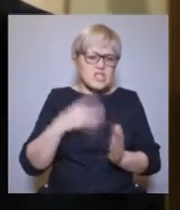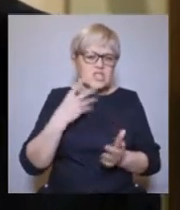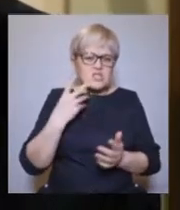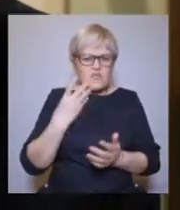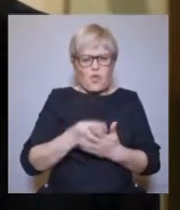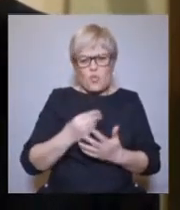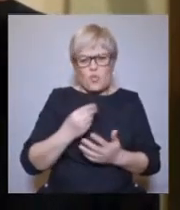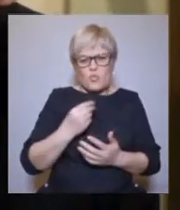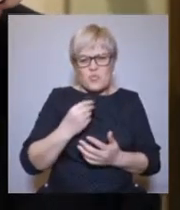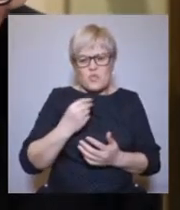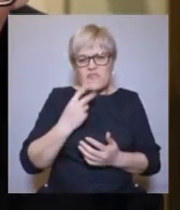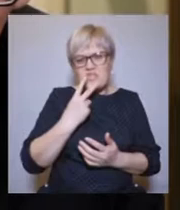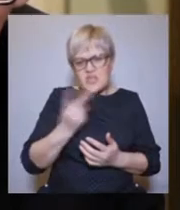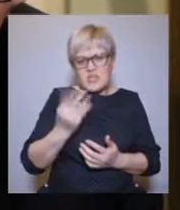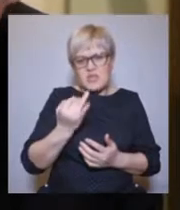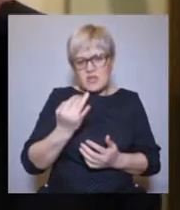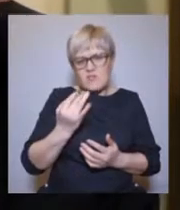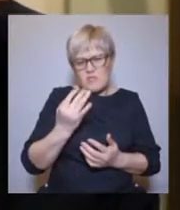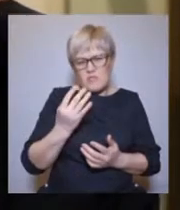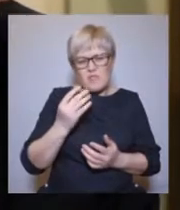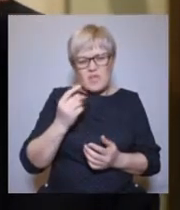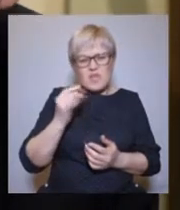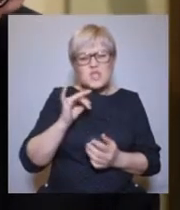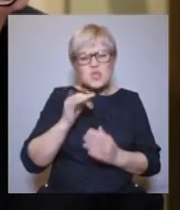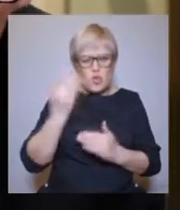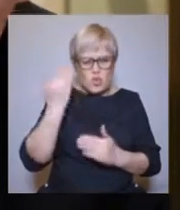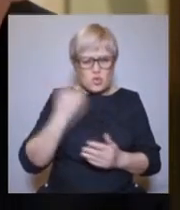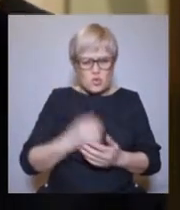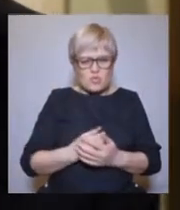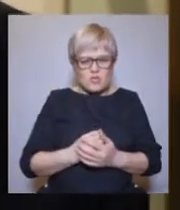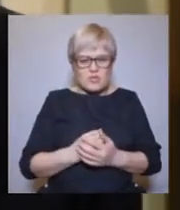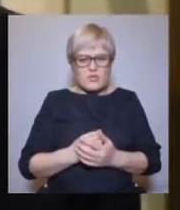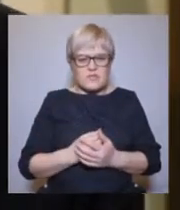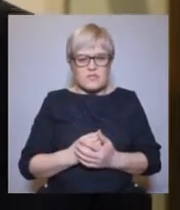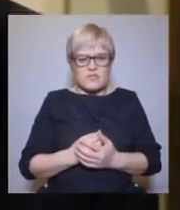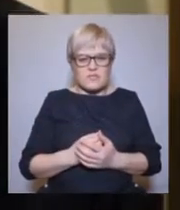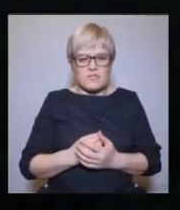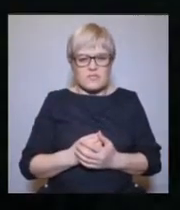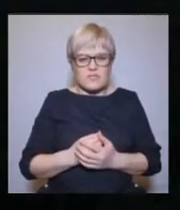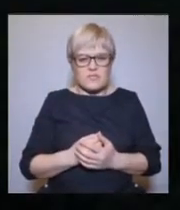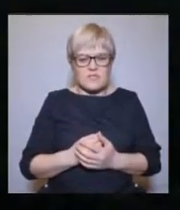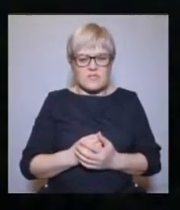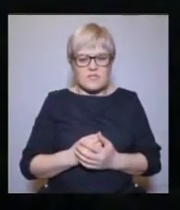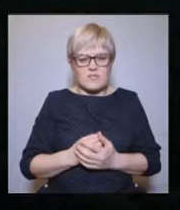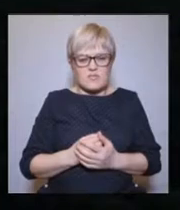вот он. Но они как-то так органично подхватили, и, может быть, повнесли свою какую-то мифологию.